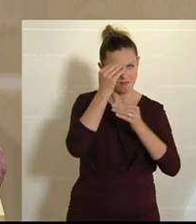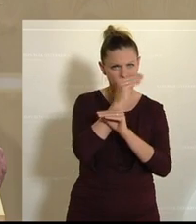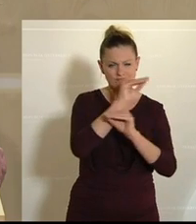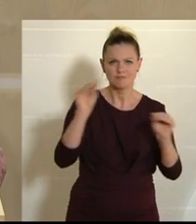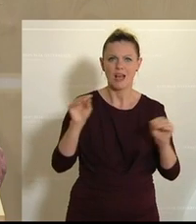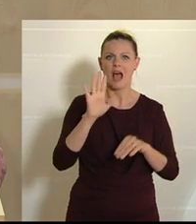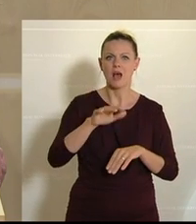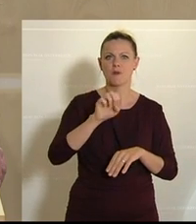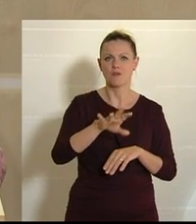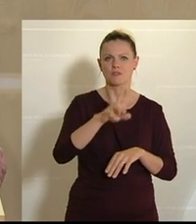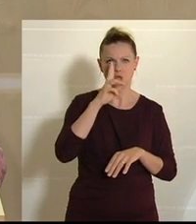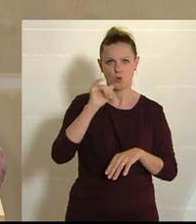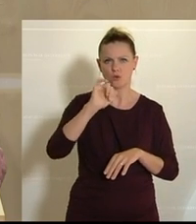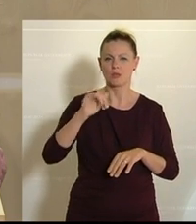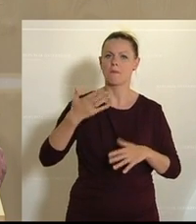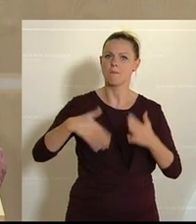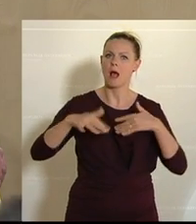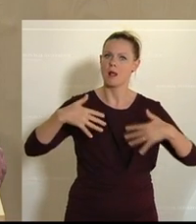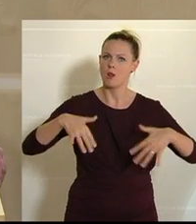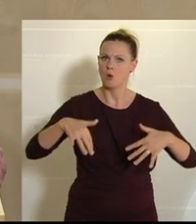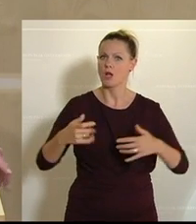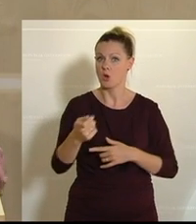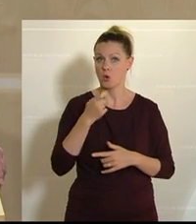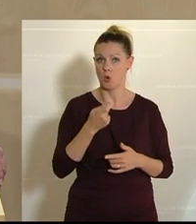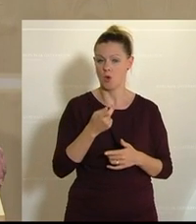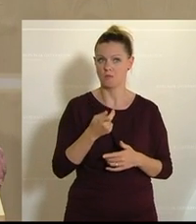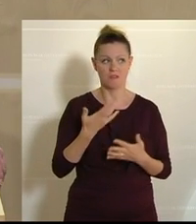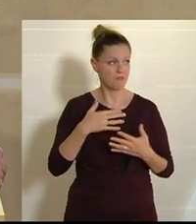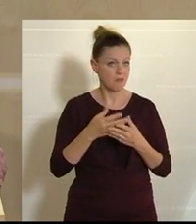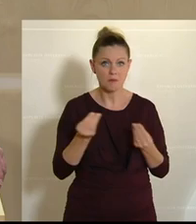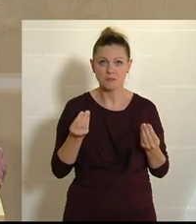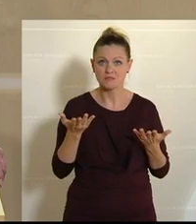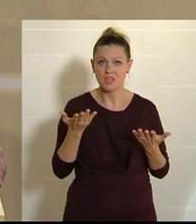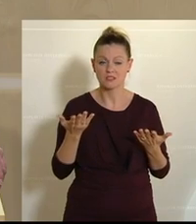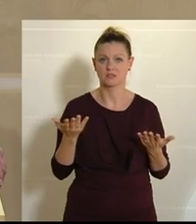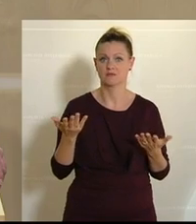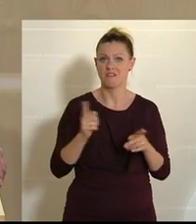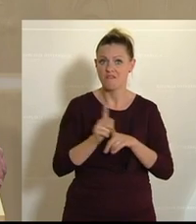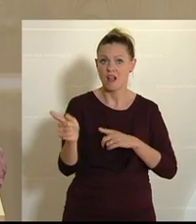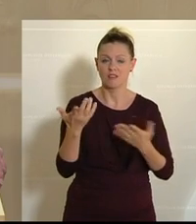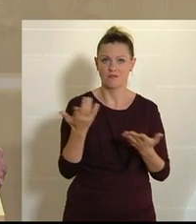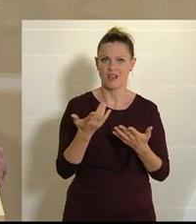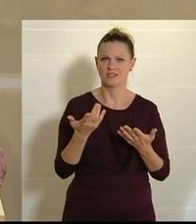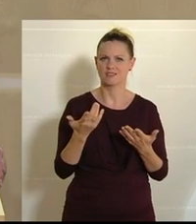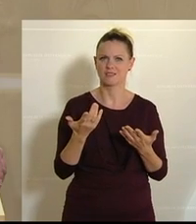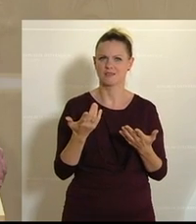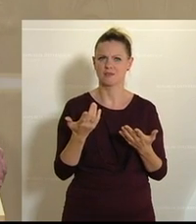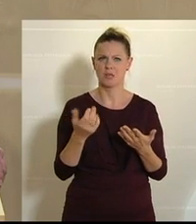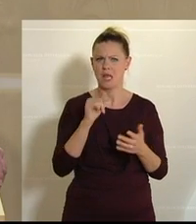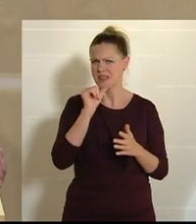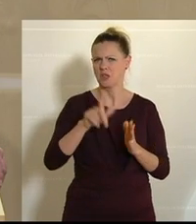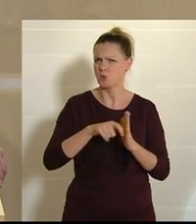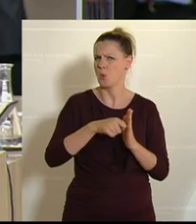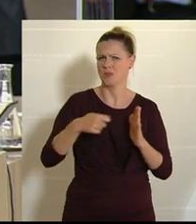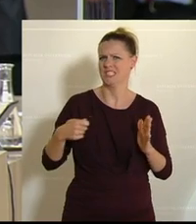dass ab 15. Juni weitere Erleichterungen eintreten werden. Was wir vermisst haben einerseits ist, dass Sie da wiederum sehr inkonsequent